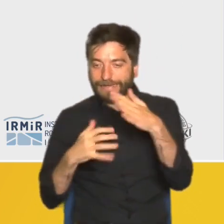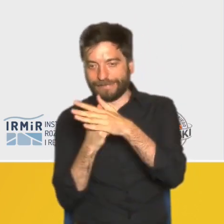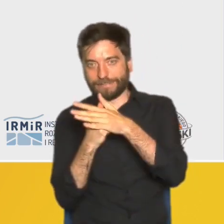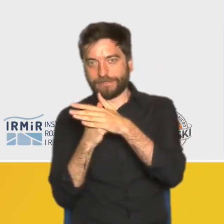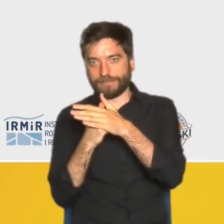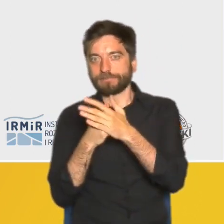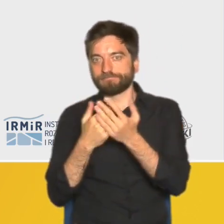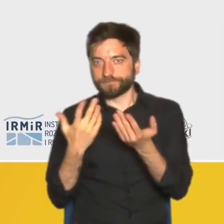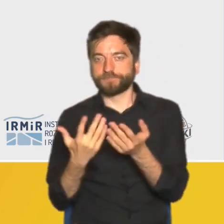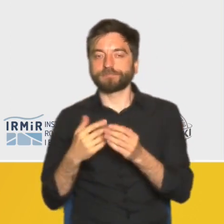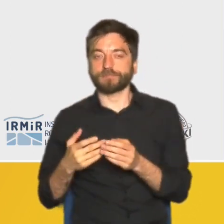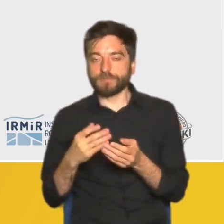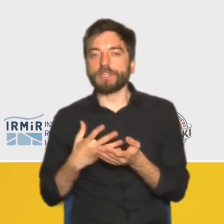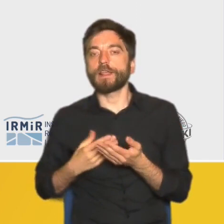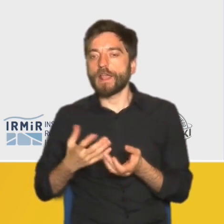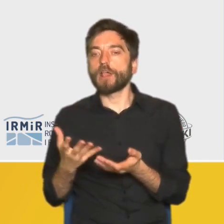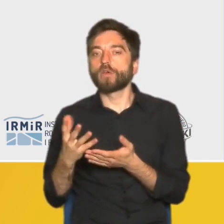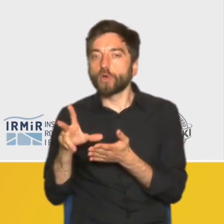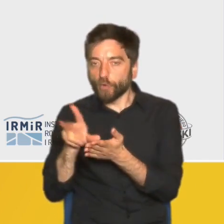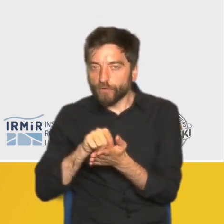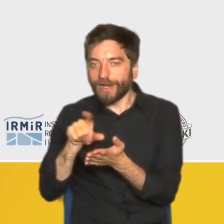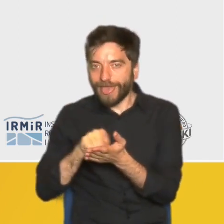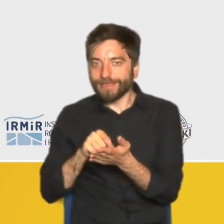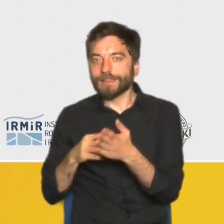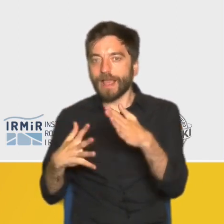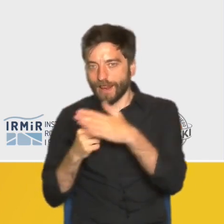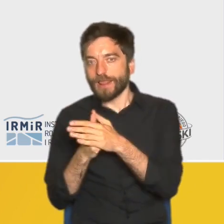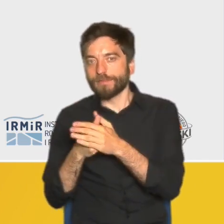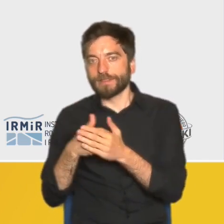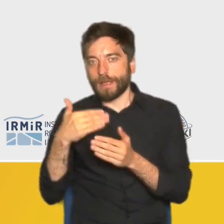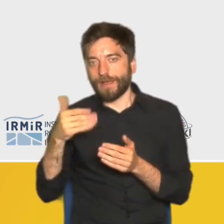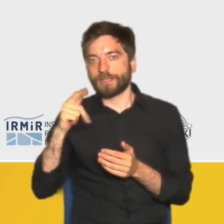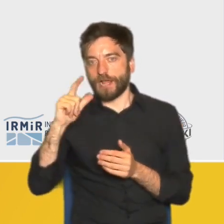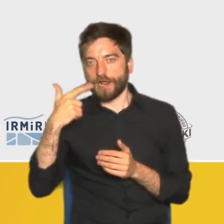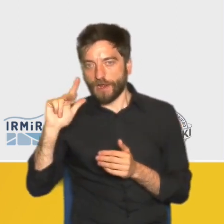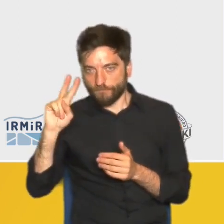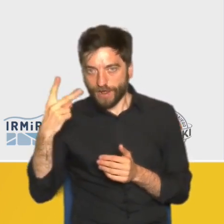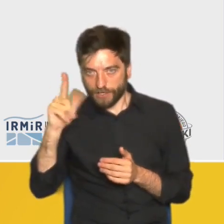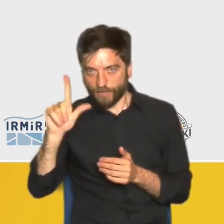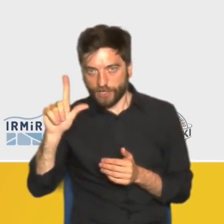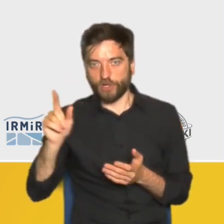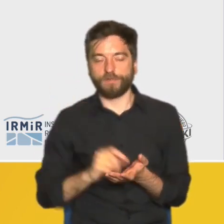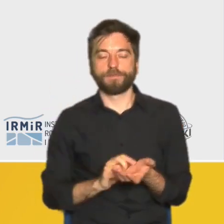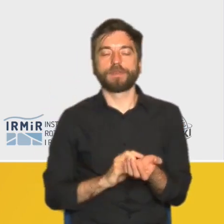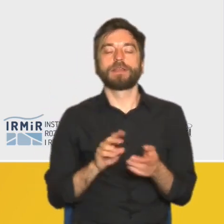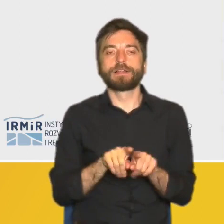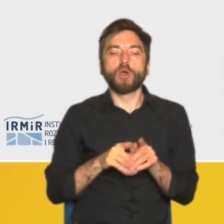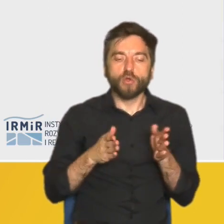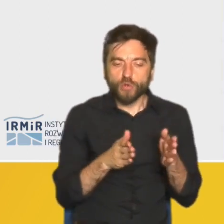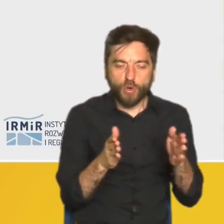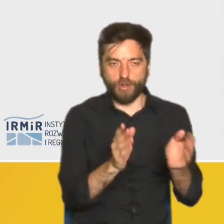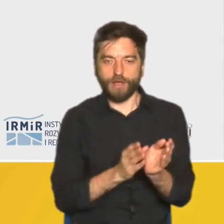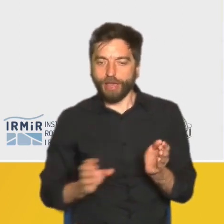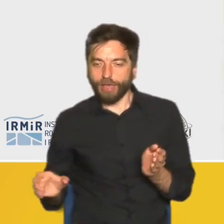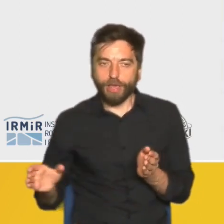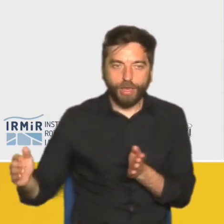kredytów hipotecznych. Inwestycje unijne. Przede wszystkim inwestycje drogowe, remonty starych dróg, nowe drogi wylotowe, obwodnice, poza